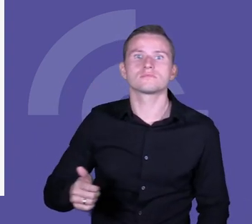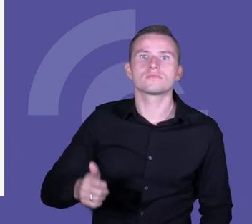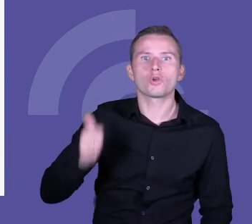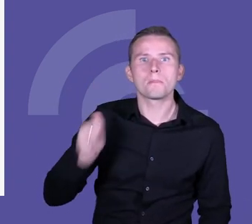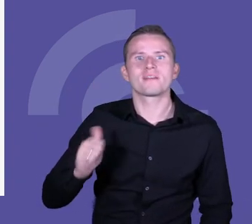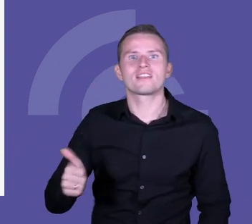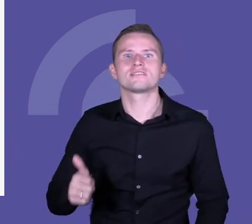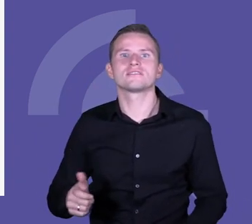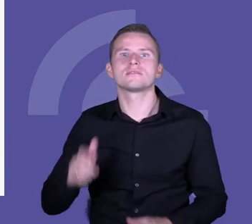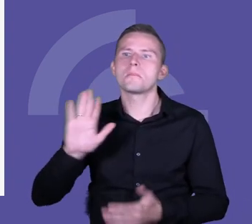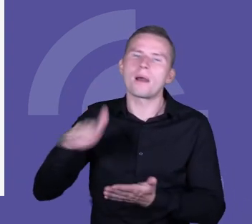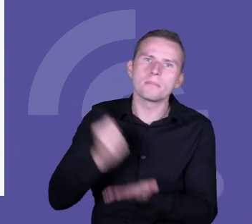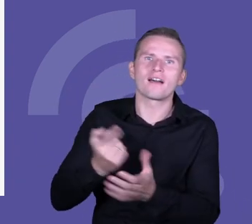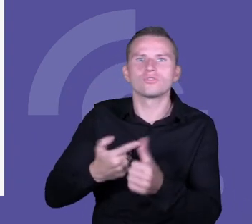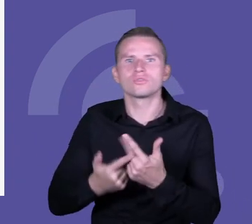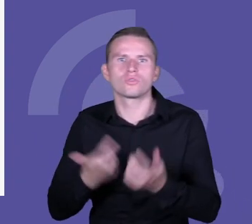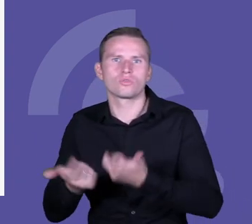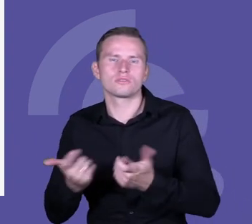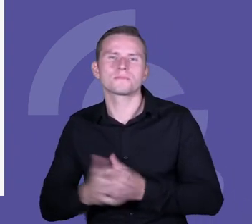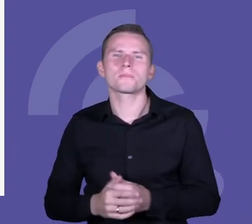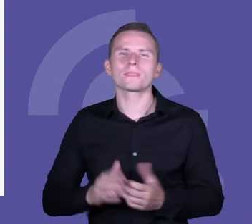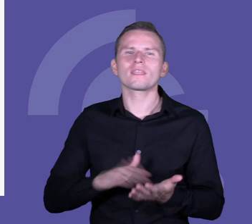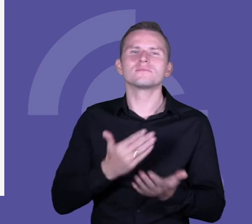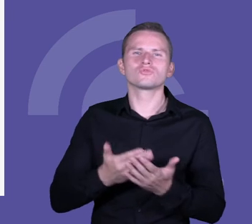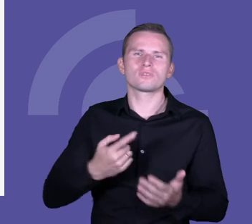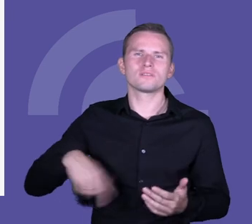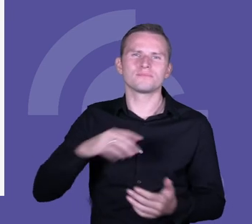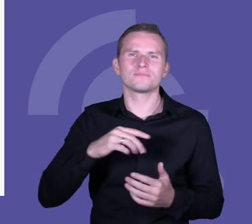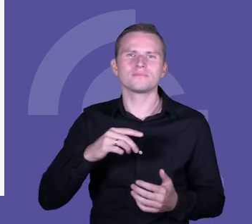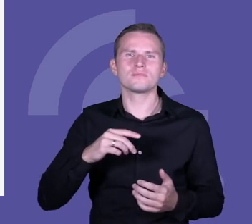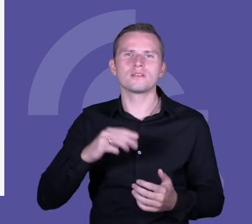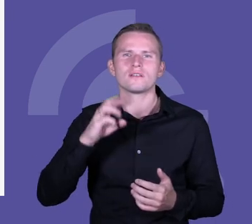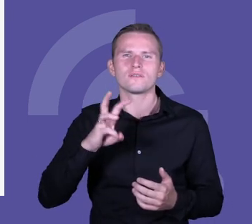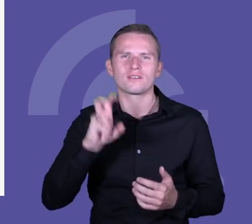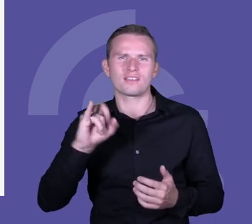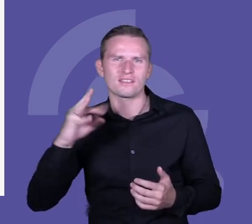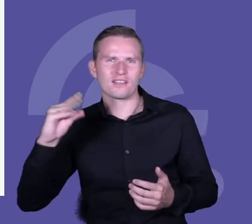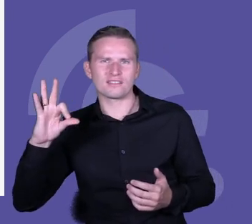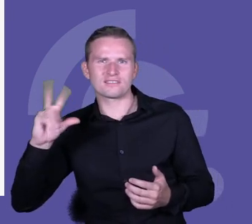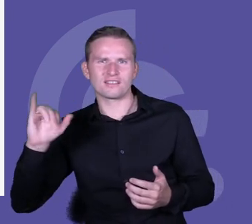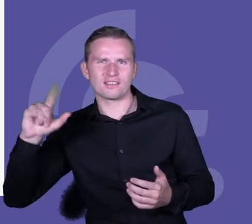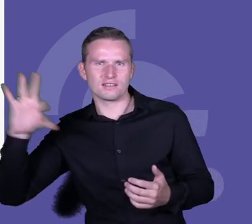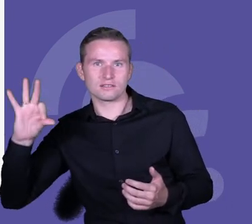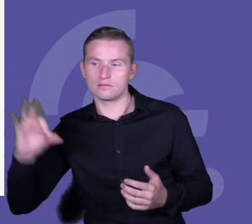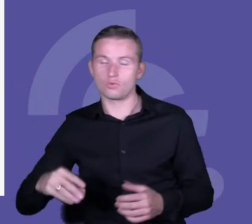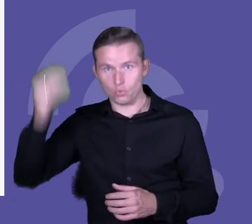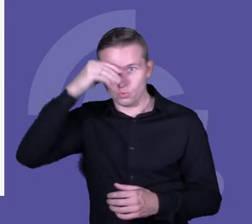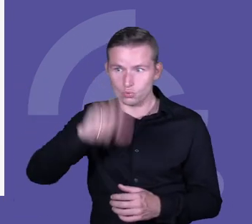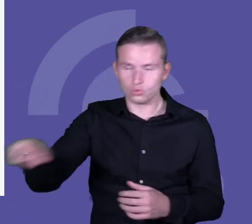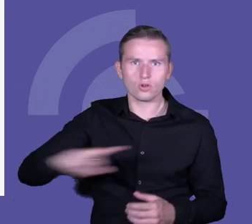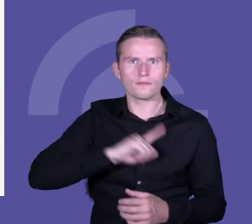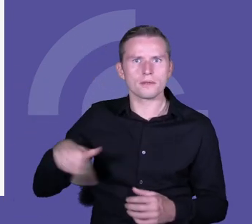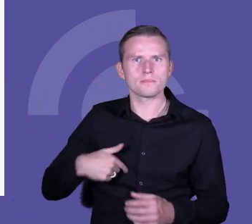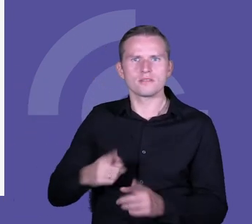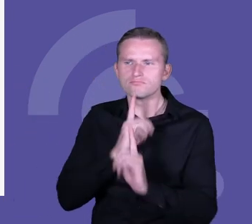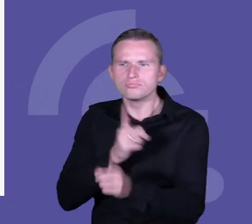badamy w takim cudownym programie Y-Skills, gdzie badamy nawet te kompetencje tym, że uczniowie muszą wykonać pewne rzeczy, wykorzystując technologię. Swoją